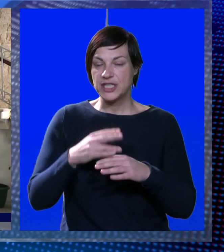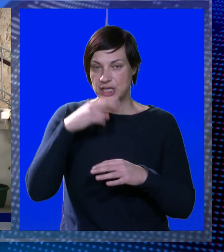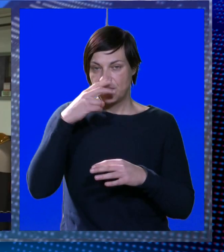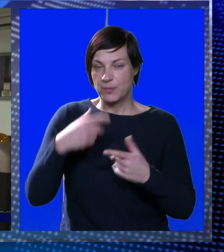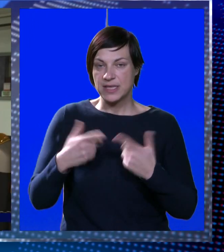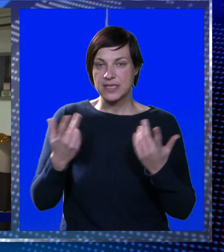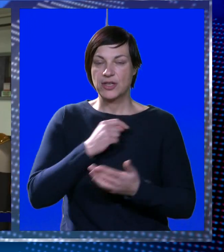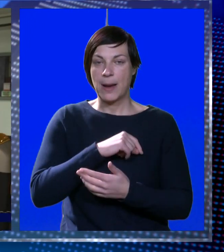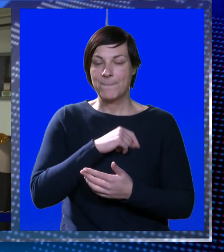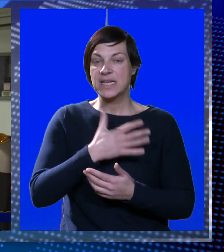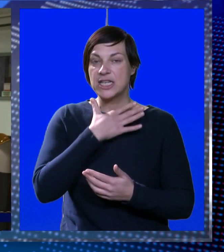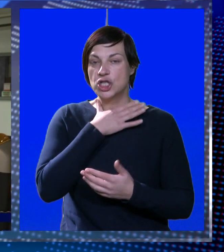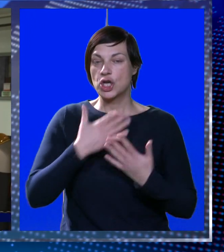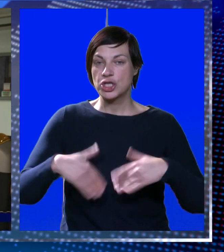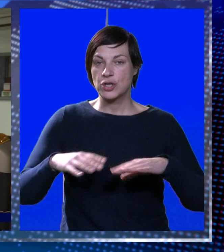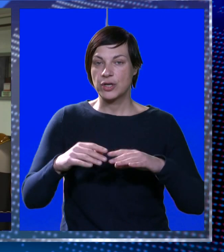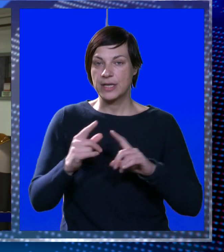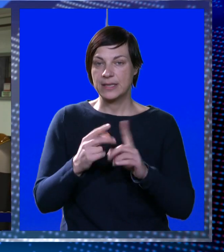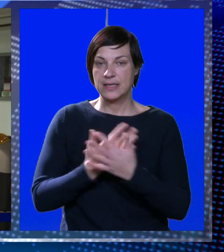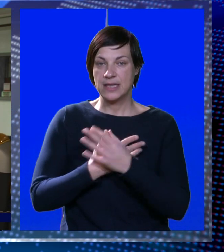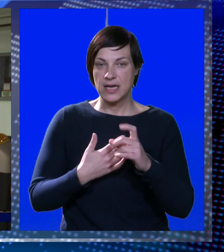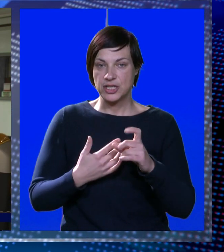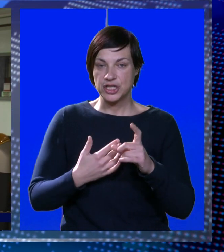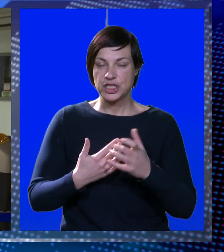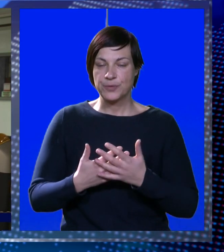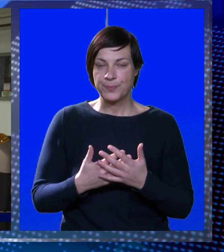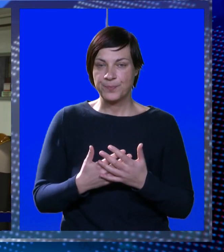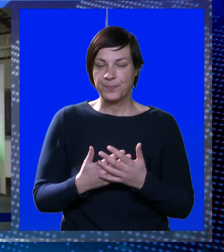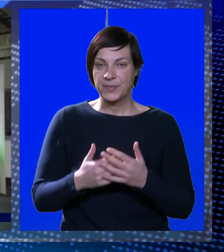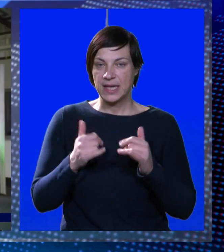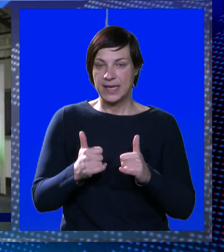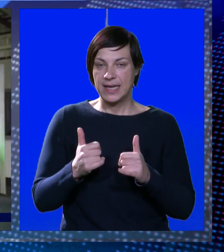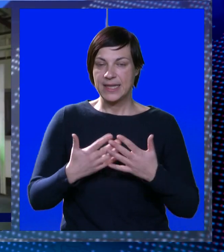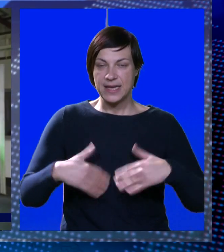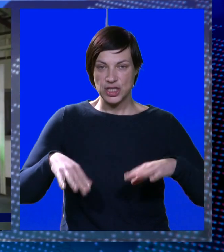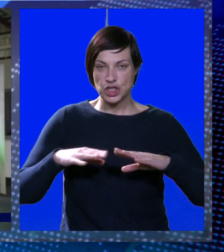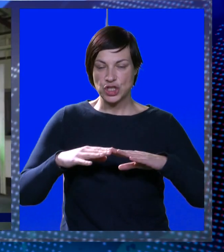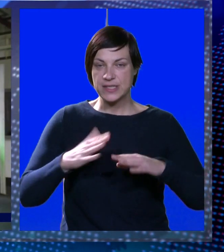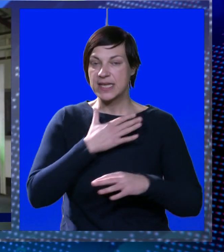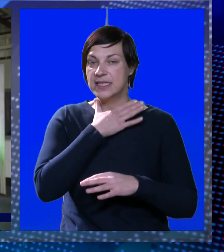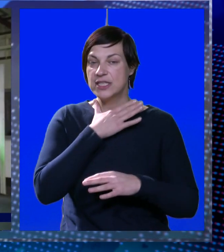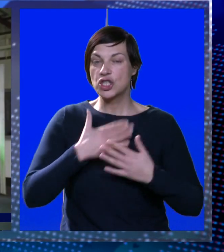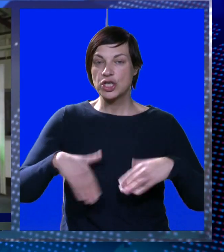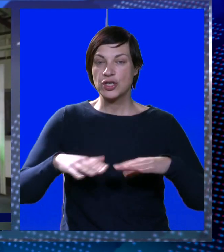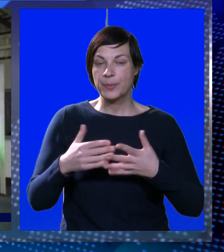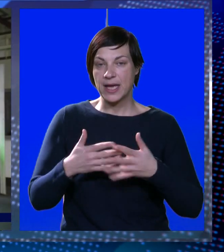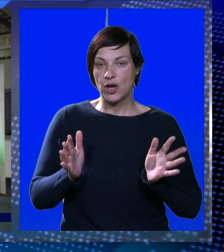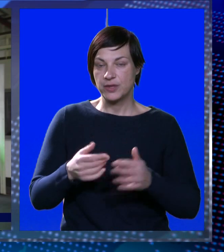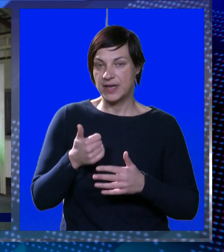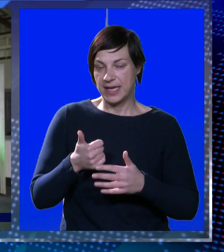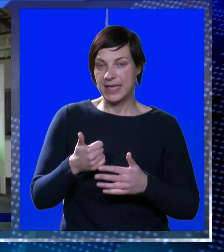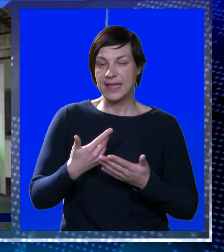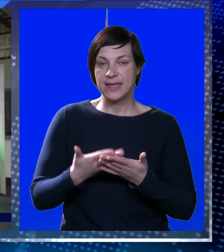Više informacija ozkrila nam je predsjednica školskog odbora Sanja Dražić. Na današnjoj sjednici školskog odbora